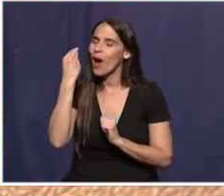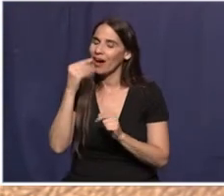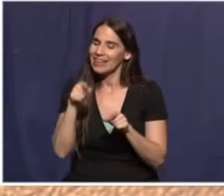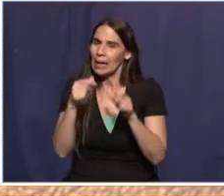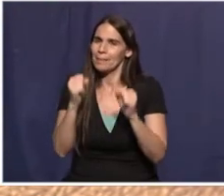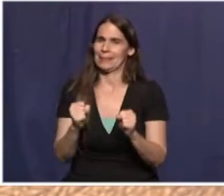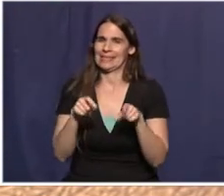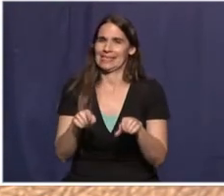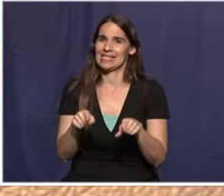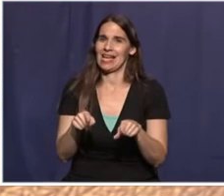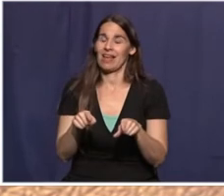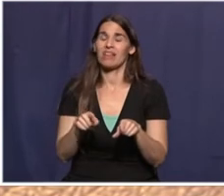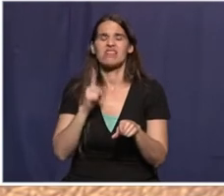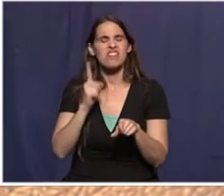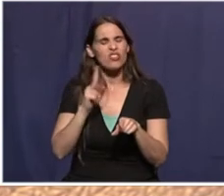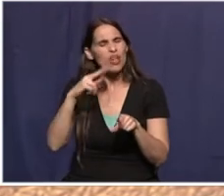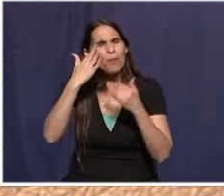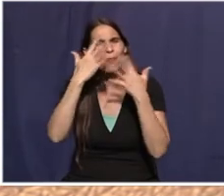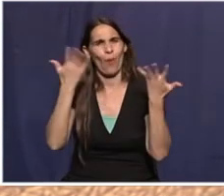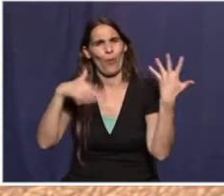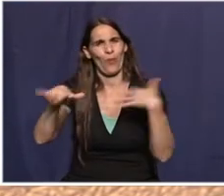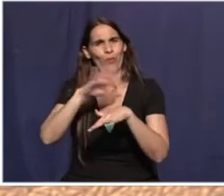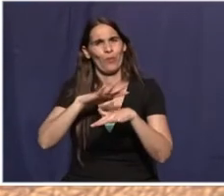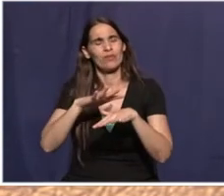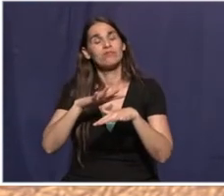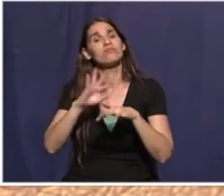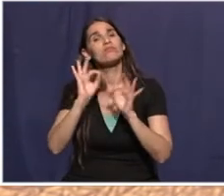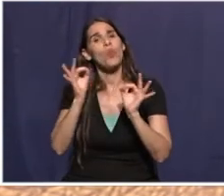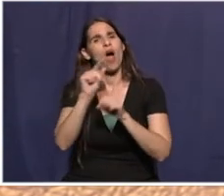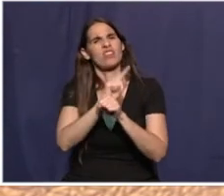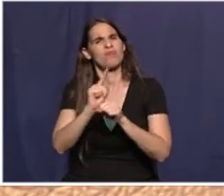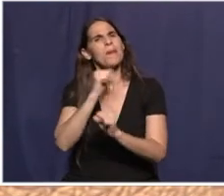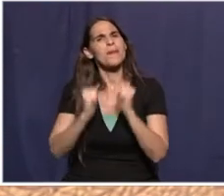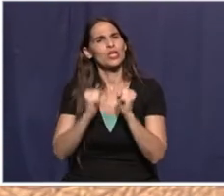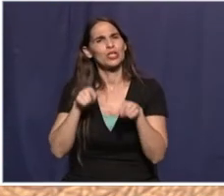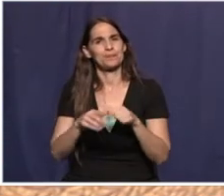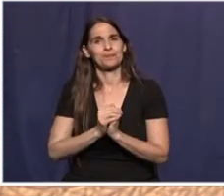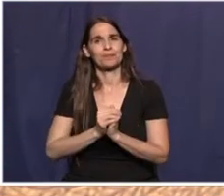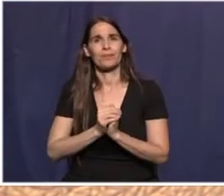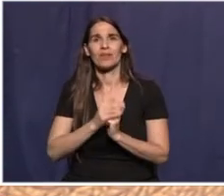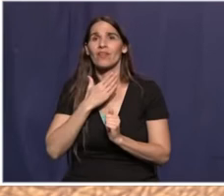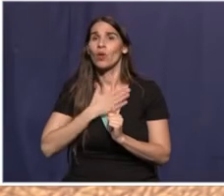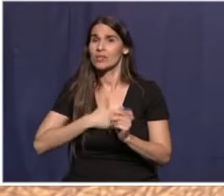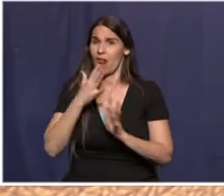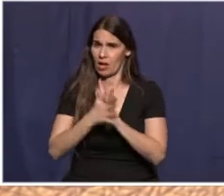הללו. ויש לחדד אותם. במיוחד בימים הקשים האלו. ובסוף אני רוצה לומר